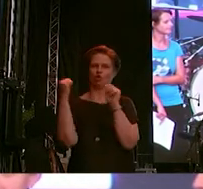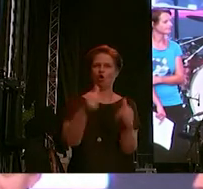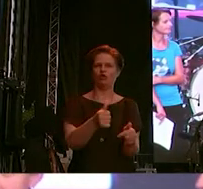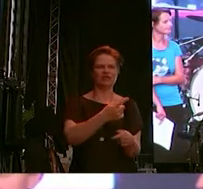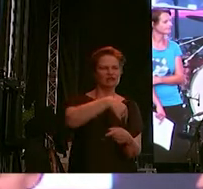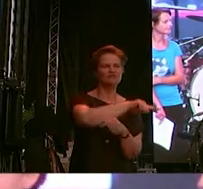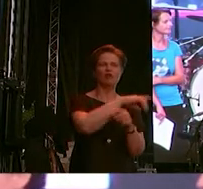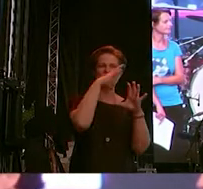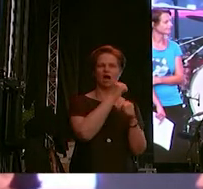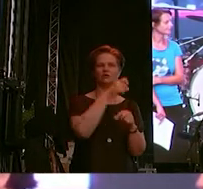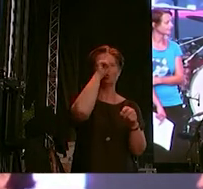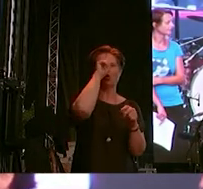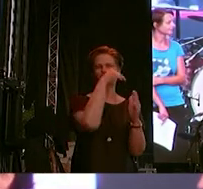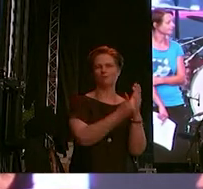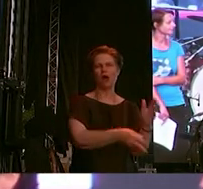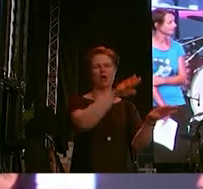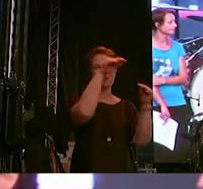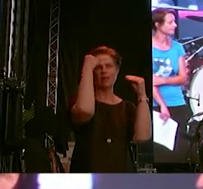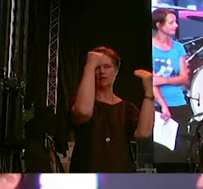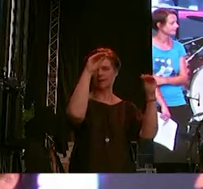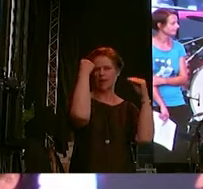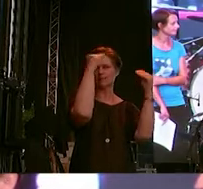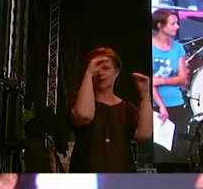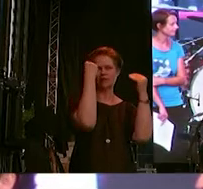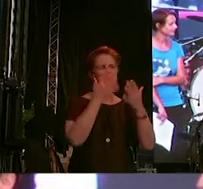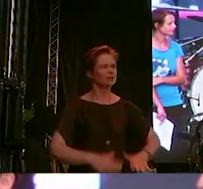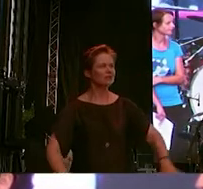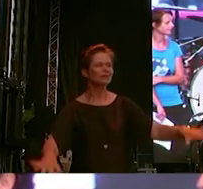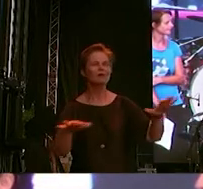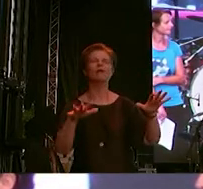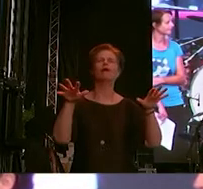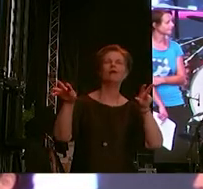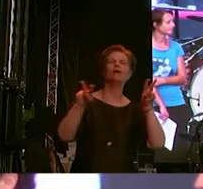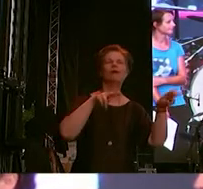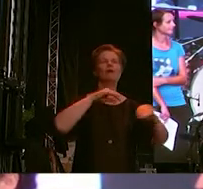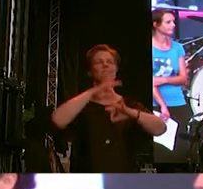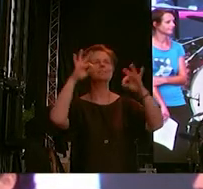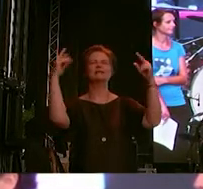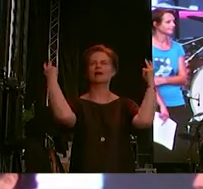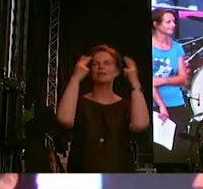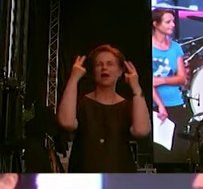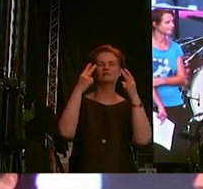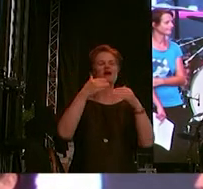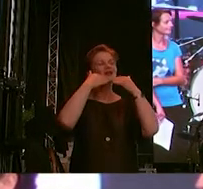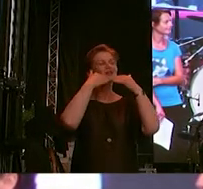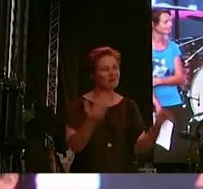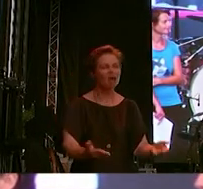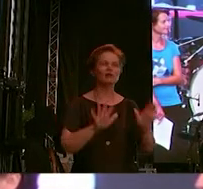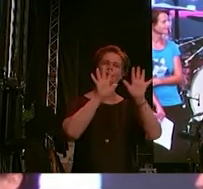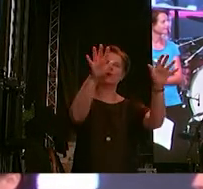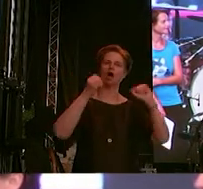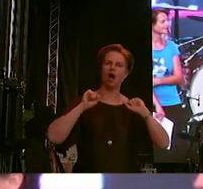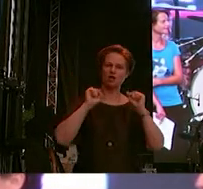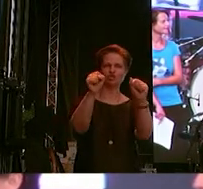die Sprache lernen und hier uns zurechtfinden. Danke für das Engagement.